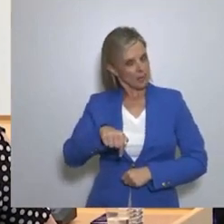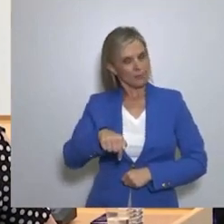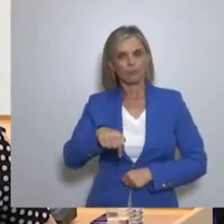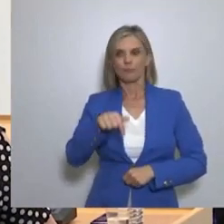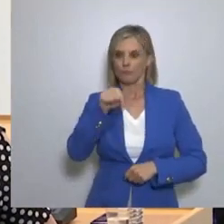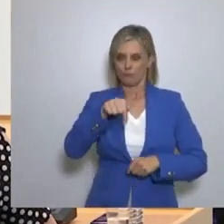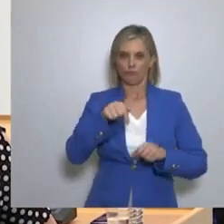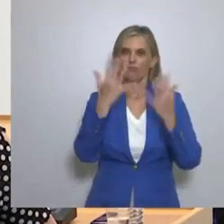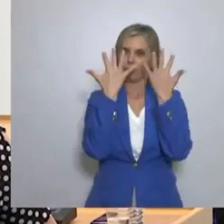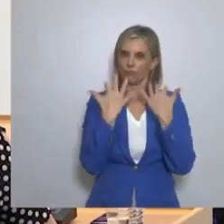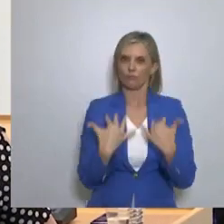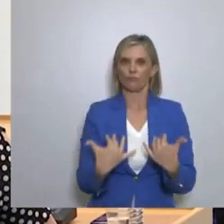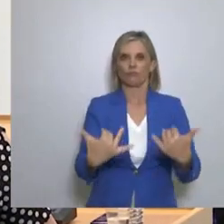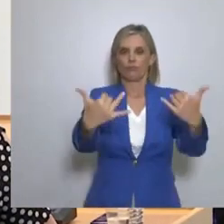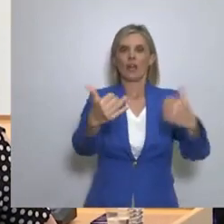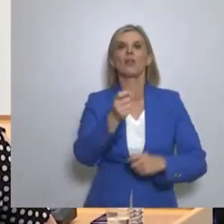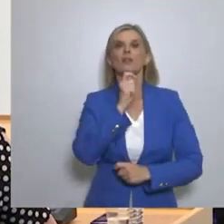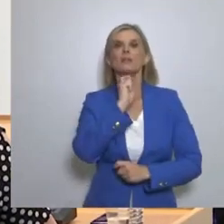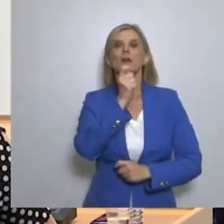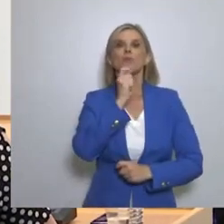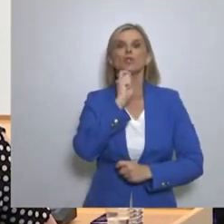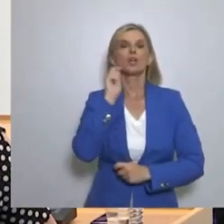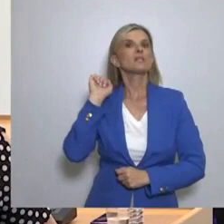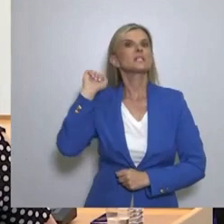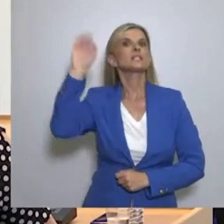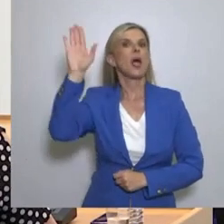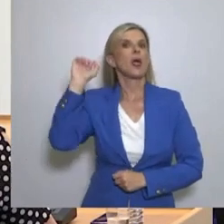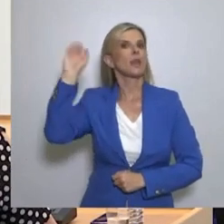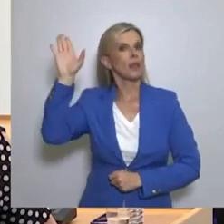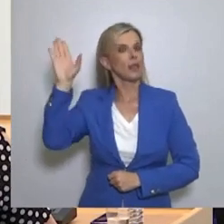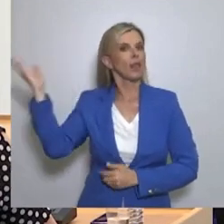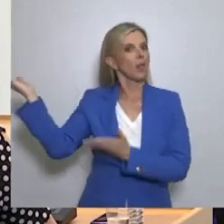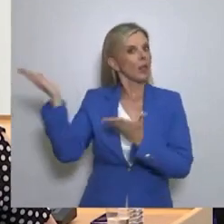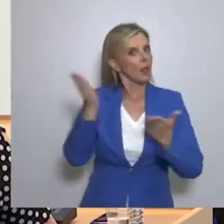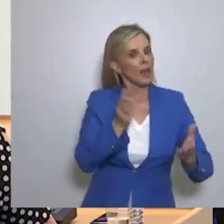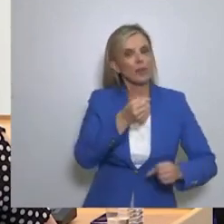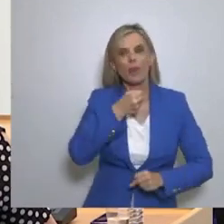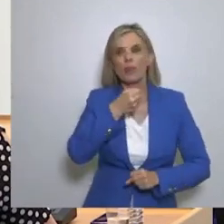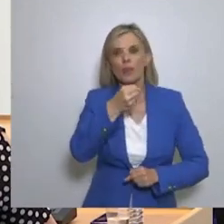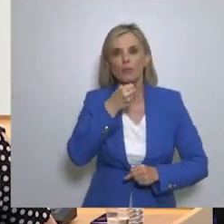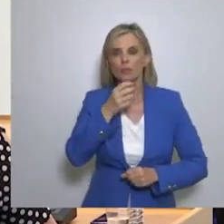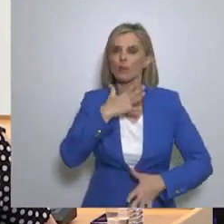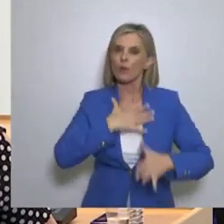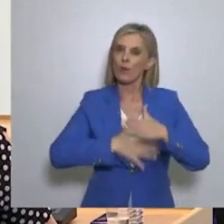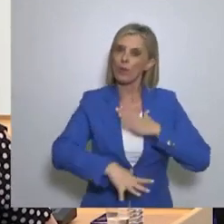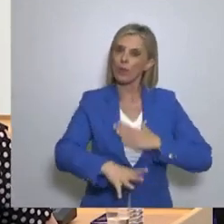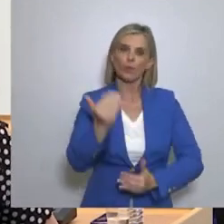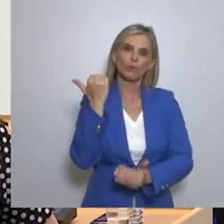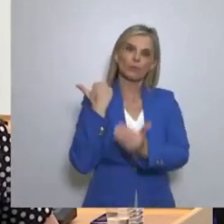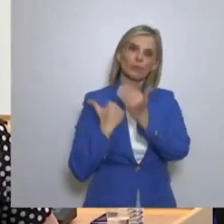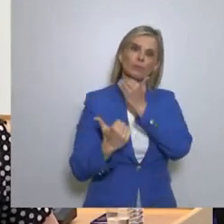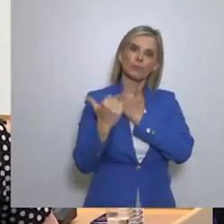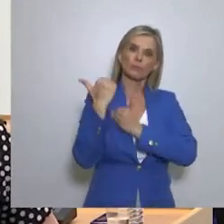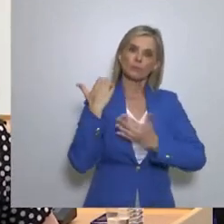ξενόχλωσσων πρακτορείων οι οποίοι θέλουν να θέσουν ερωτήματα. Μπορείτε να πάρετε το λόγο.